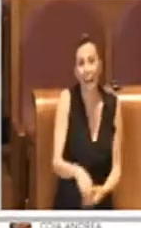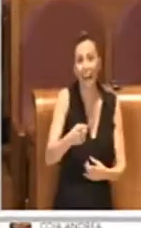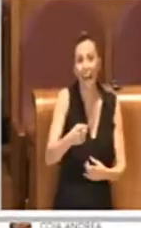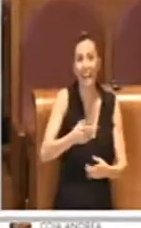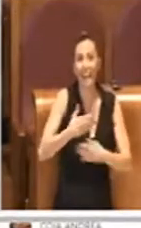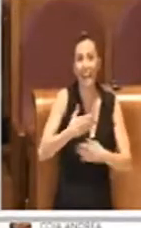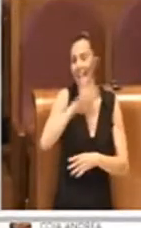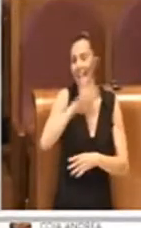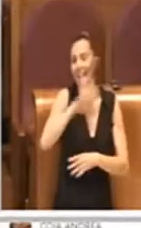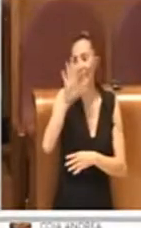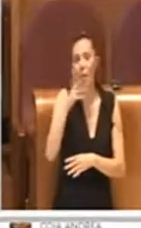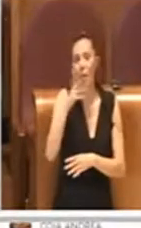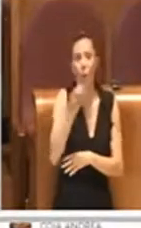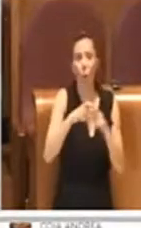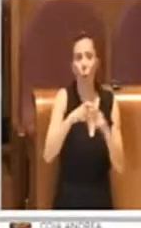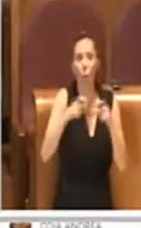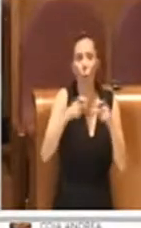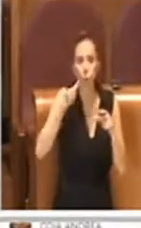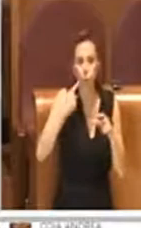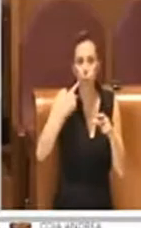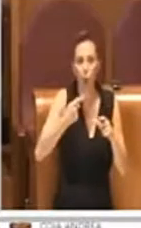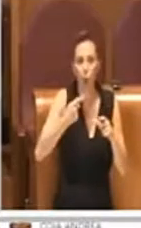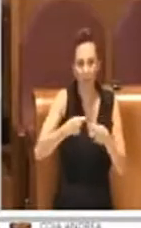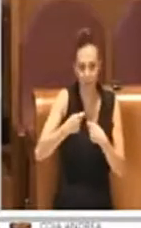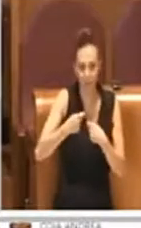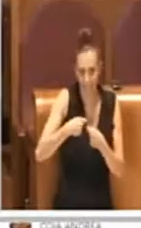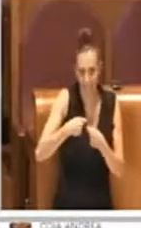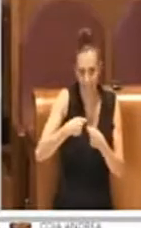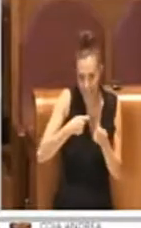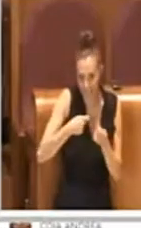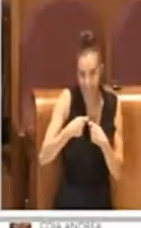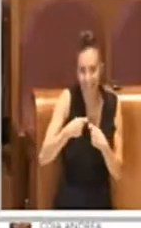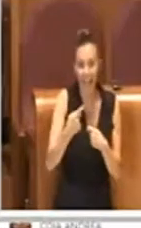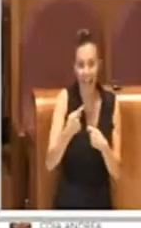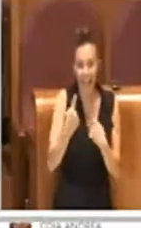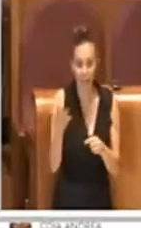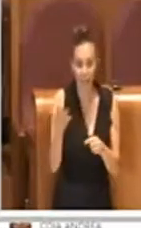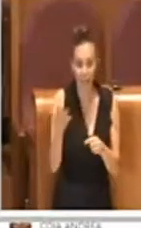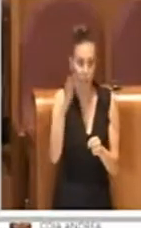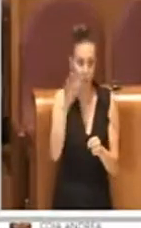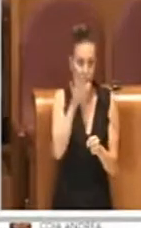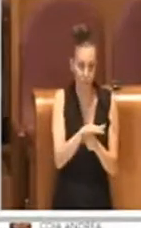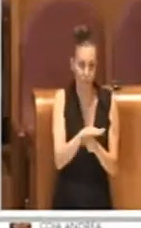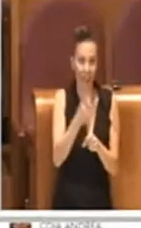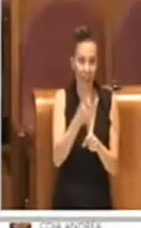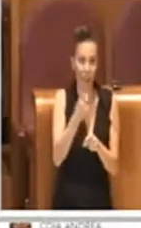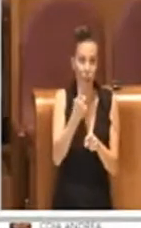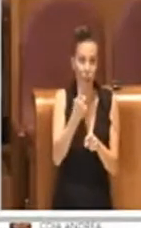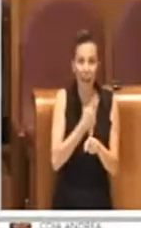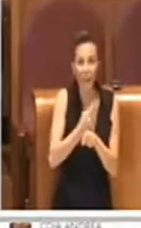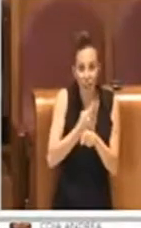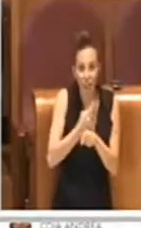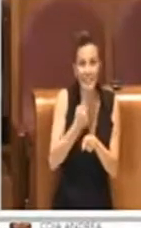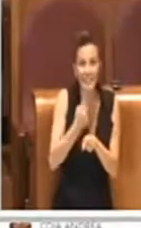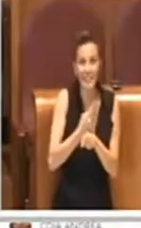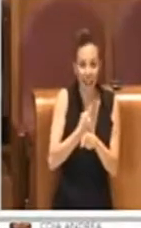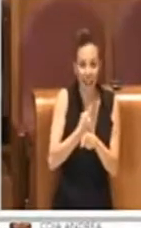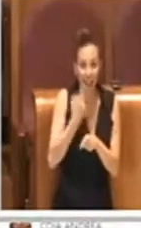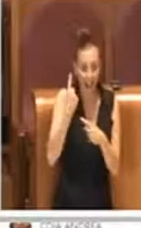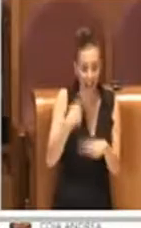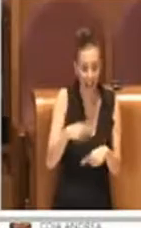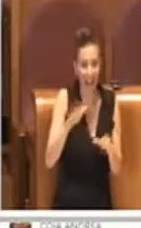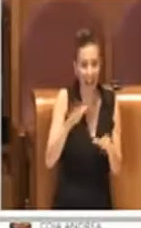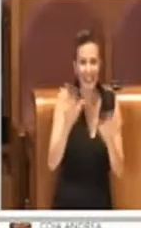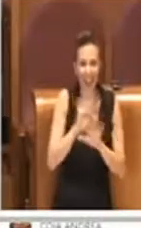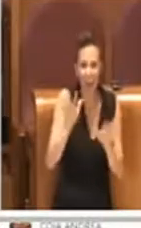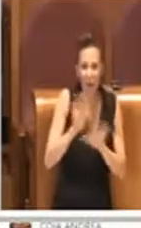i buoni spesa che hanno coperto una necessità drammatica e impellente di una fascia